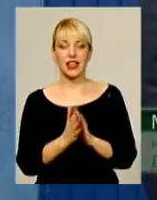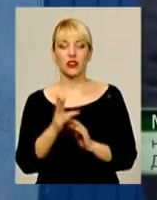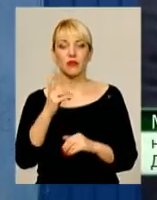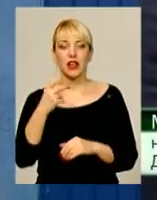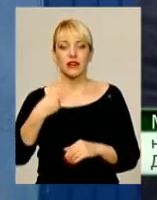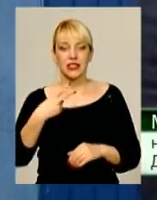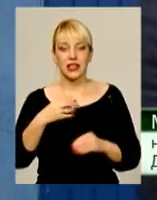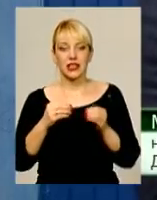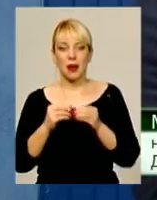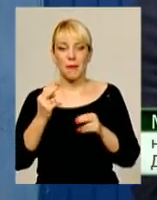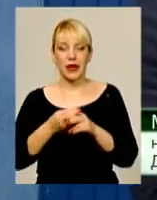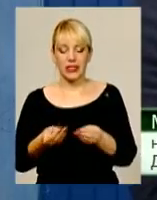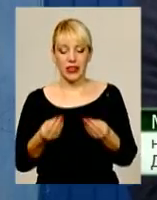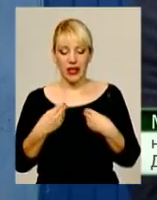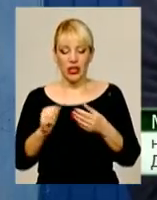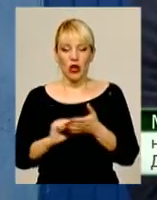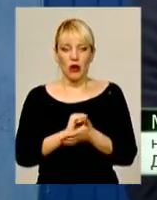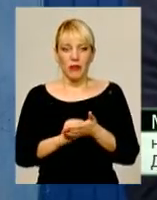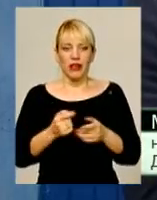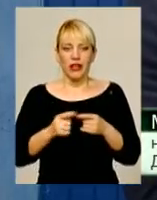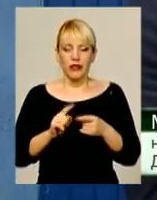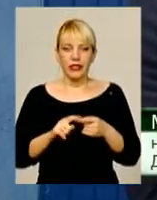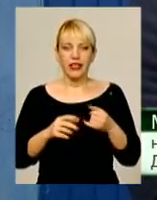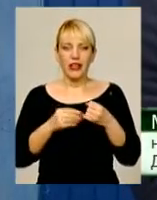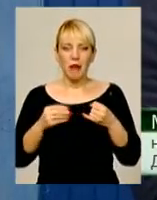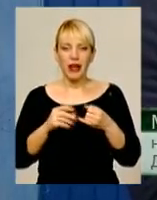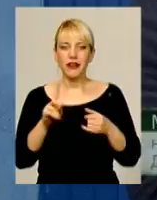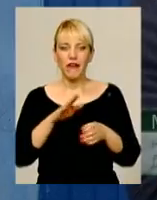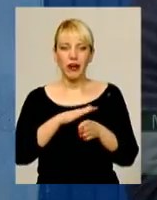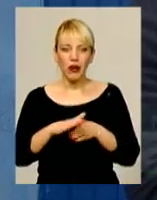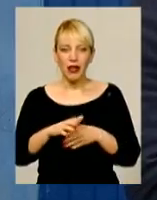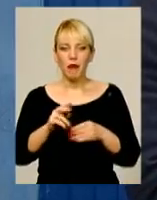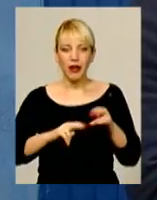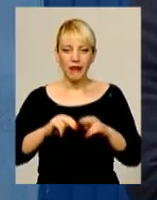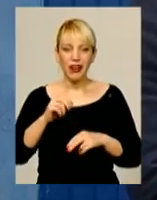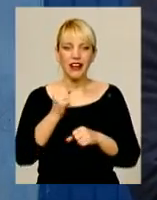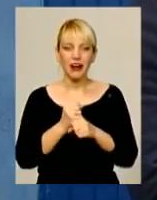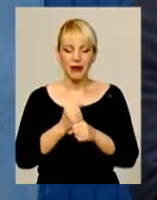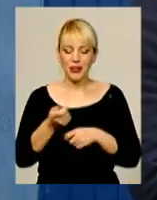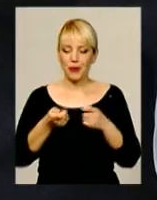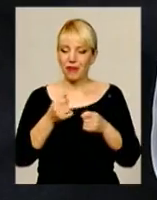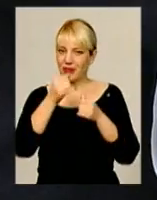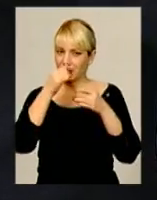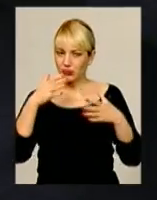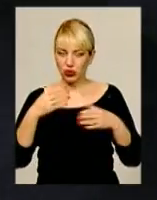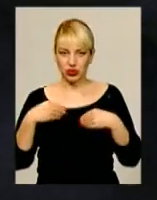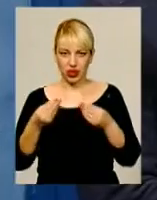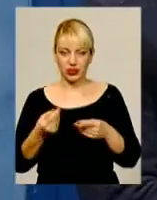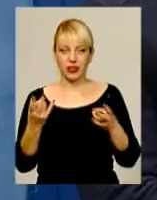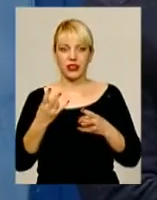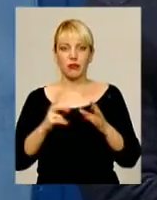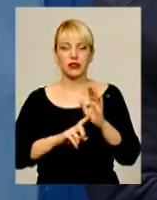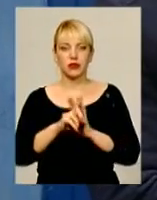20-10 без наданих документів, що надані земельні виконуються будівельні роботи, управління ДАБі не може. Треба спочатку